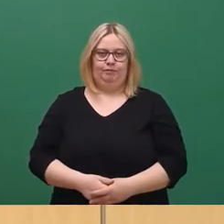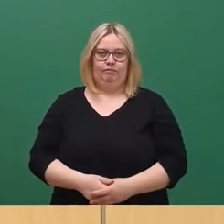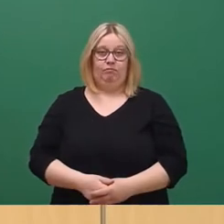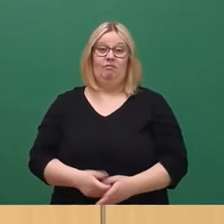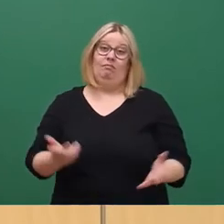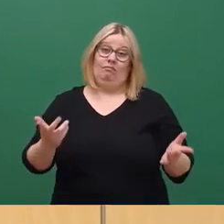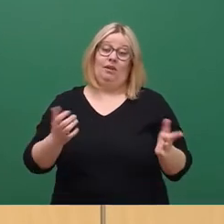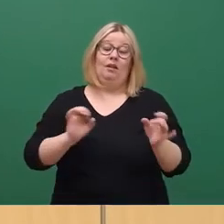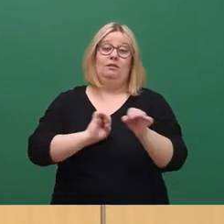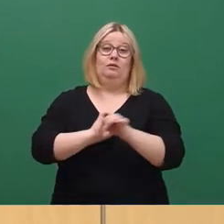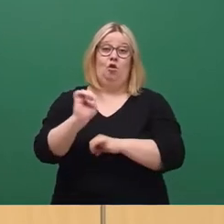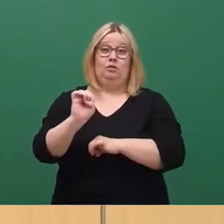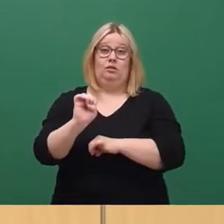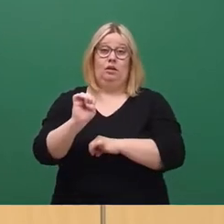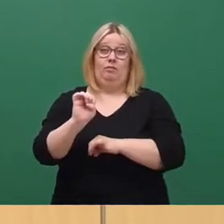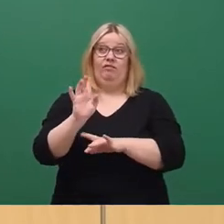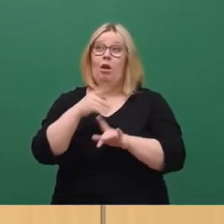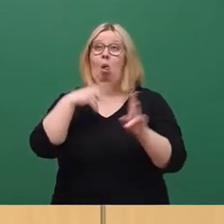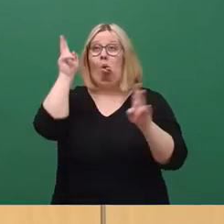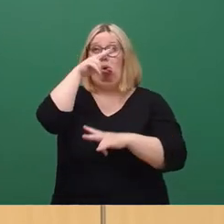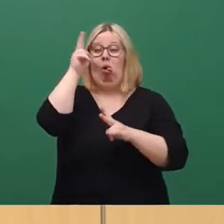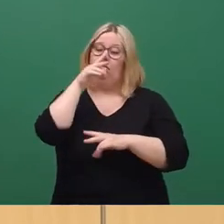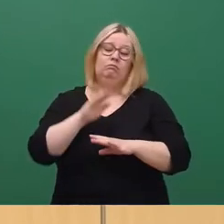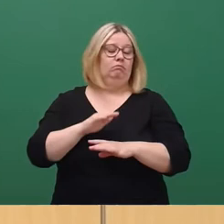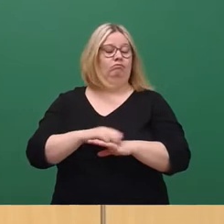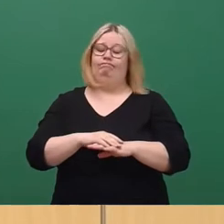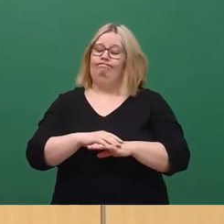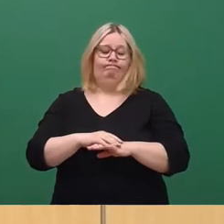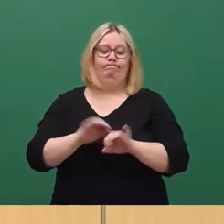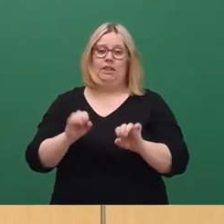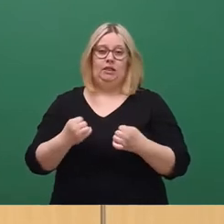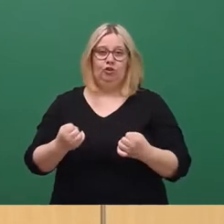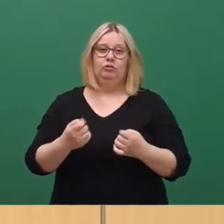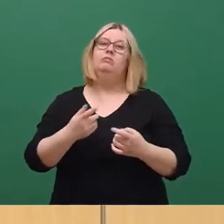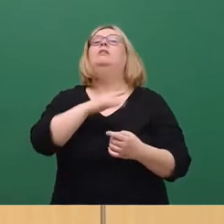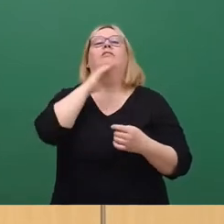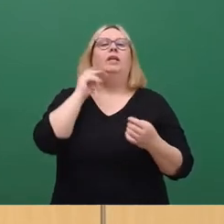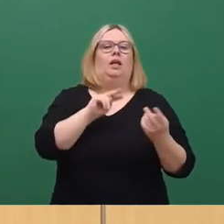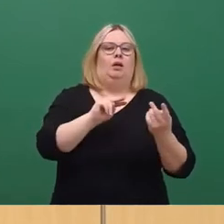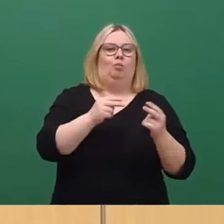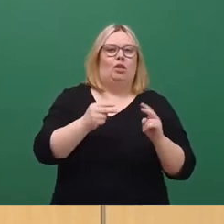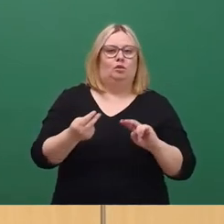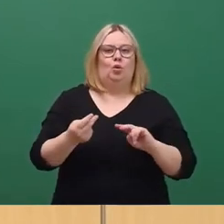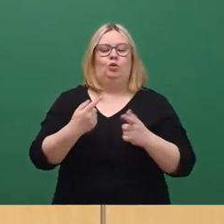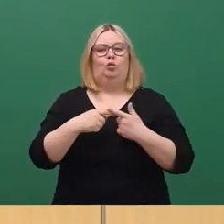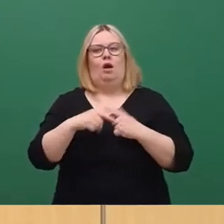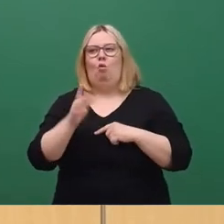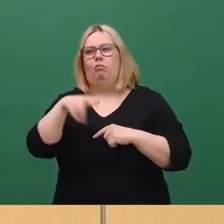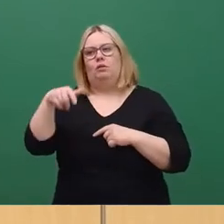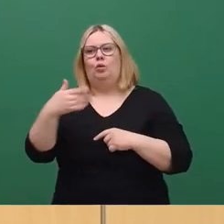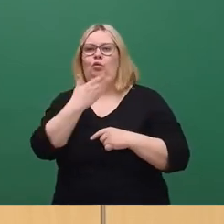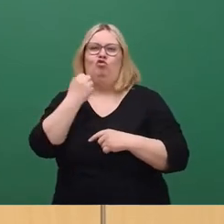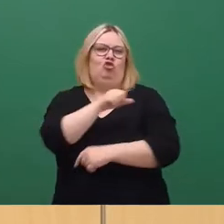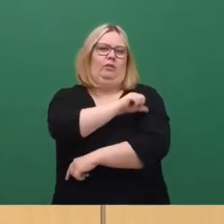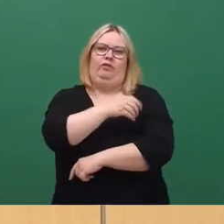gibt es keinen Grund zur Sorglosigkeit. Neue Mutationen und die Impfmütigkeit lassen für die Entwicklung der Fallzahlen im Herbst